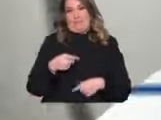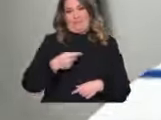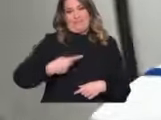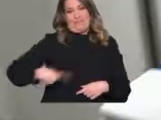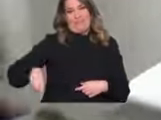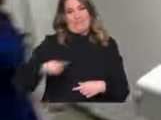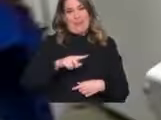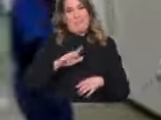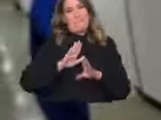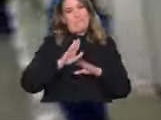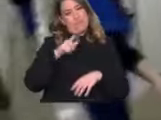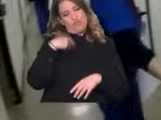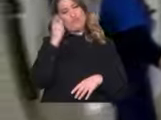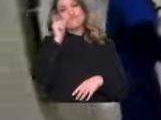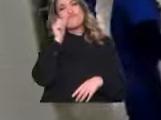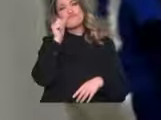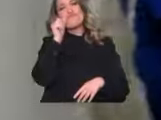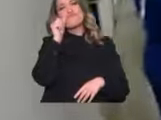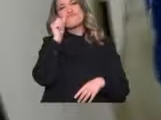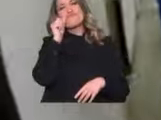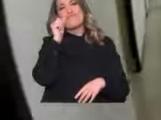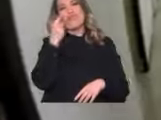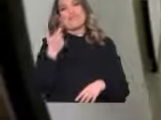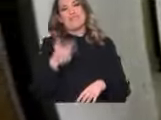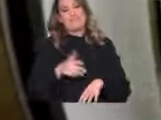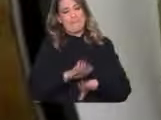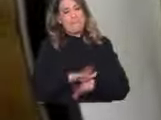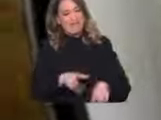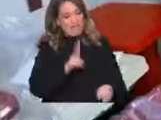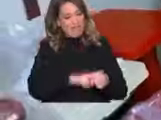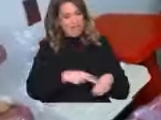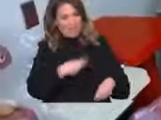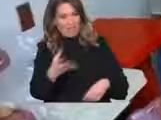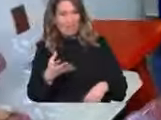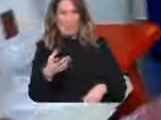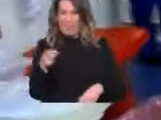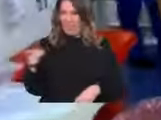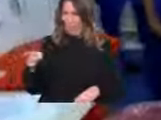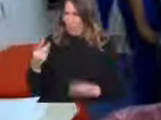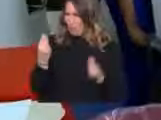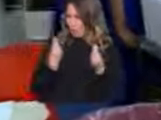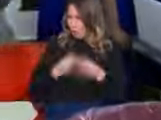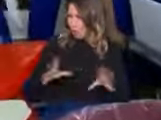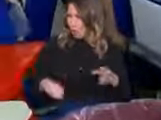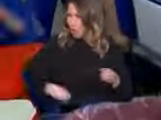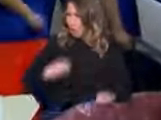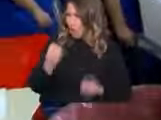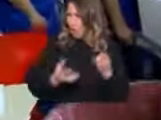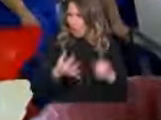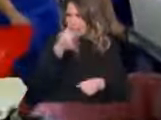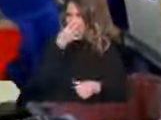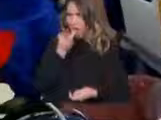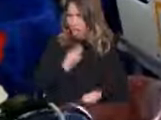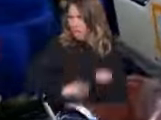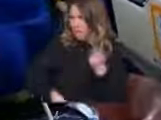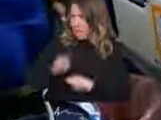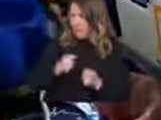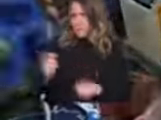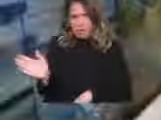αγανάκτησή τους για τις υπόνοιες εισβάρος του κύριου Ηλιάδη, τονίζοντας πως όλες οι δωρεές έγιναν με δική τους θέληση.